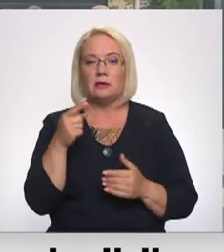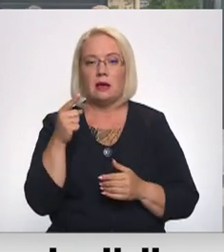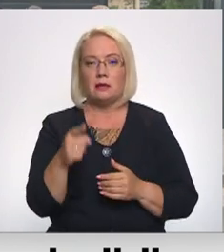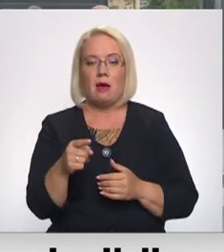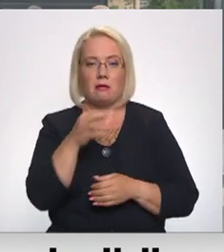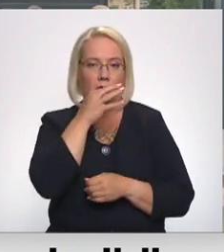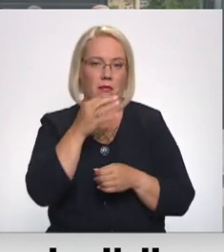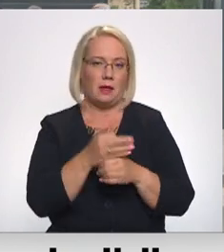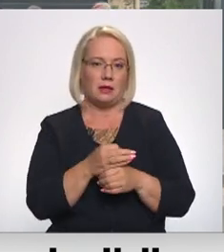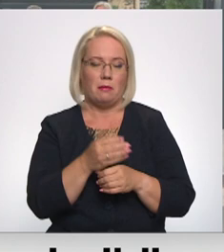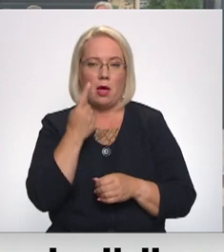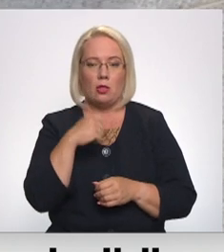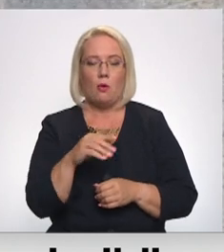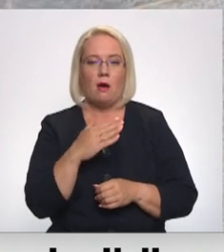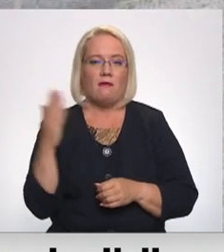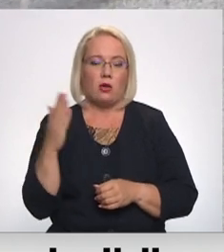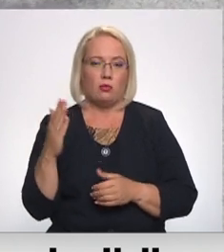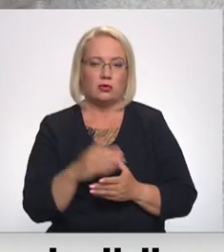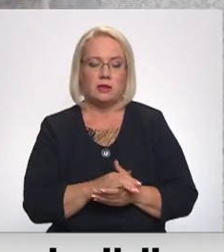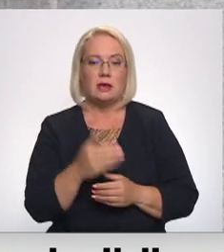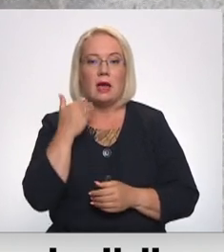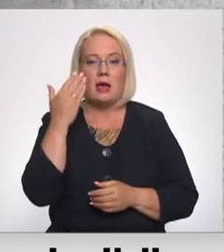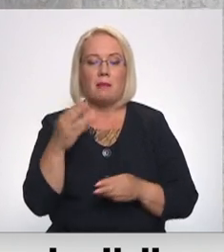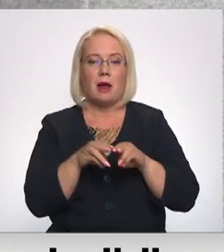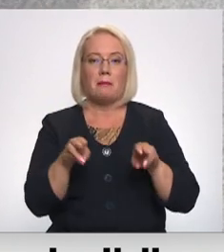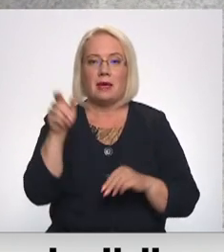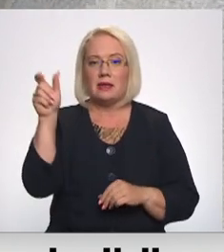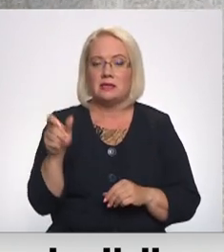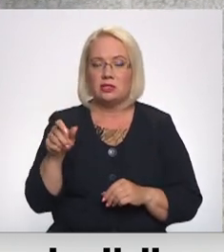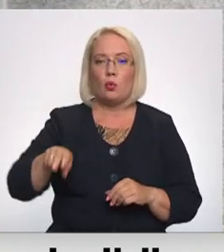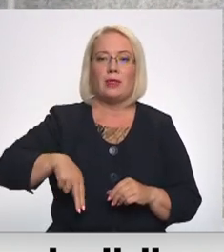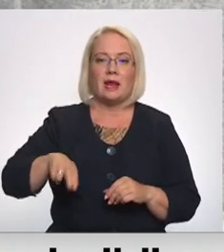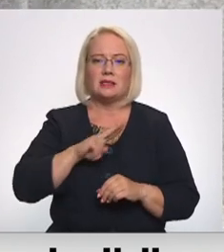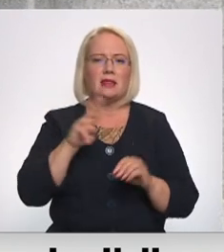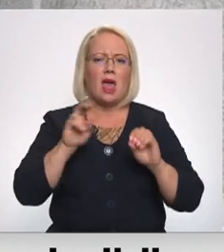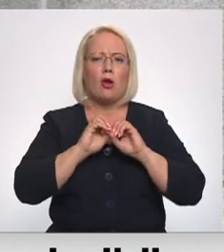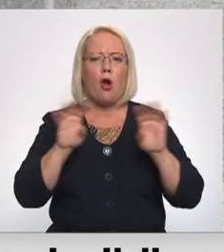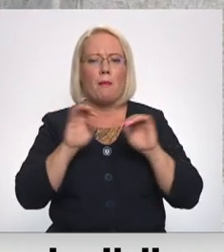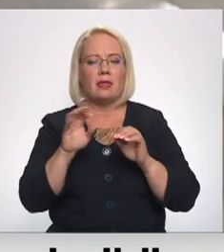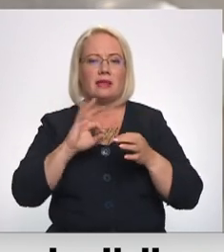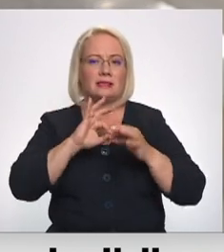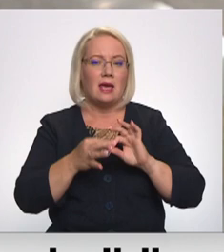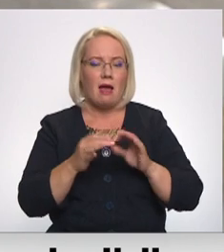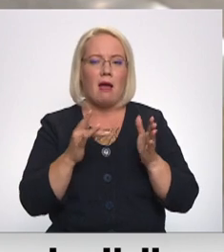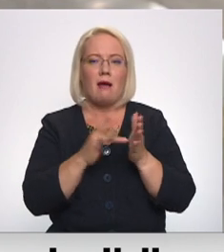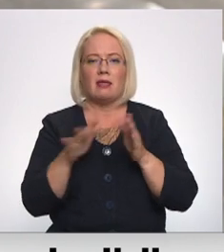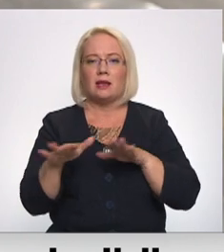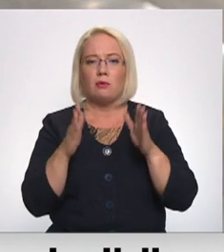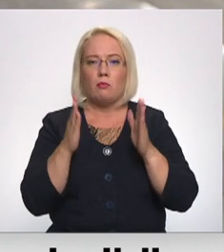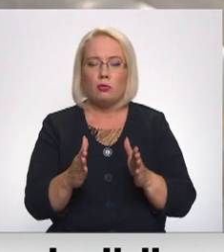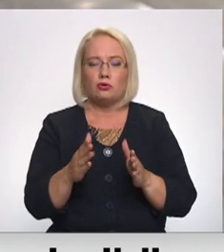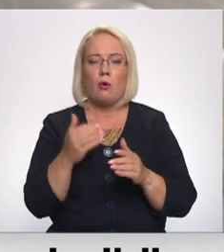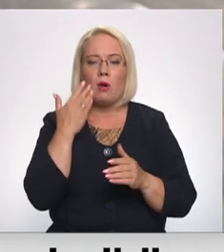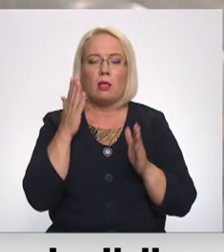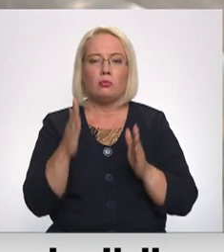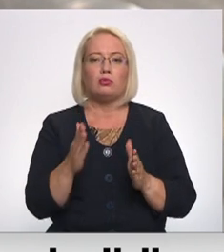atbildība no viņa puses. Kamēr ne ministrs, ne direkcija nekomentēja sīkā, kāda rīcības sekos un kā tiks sakārtota sistēma,